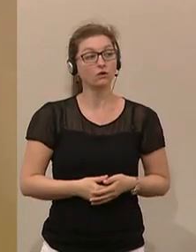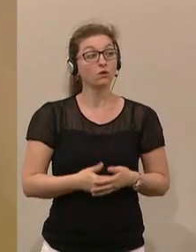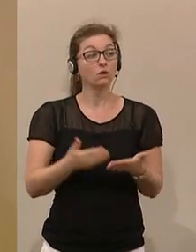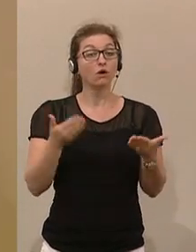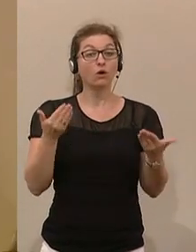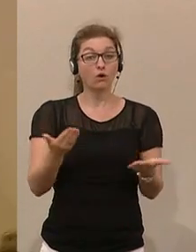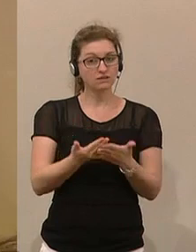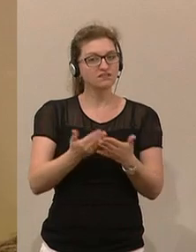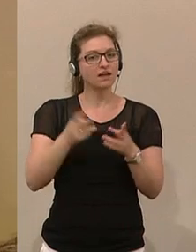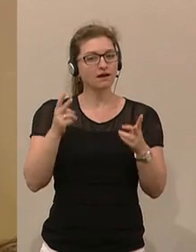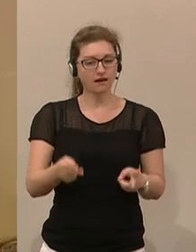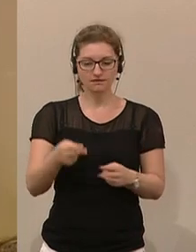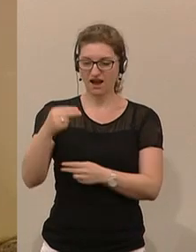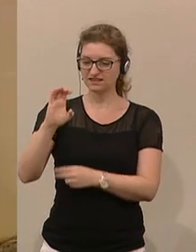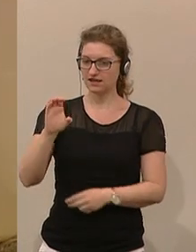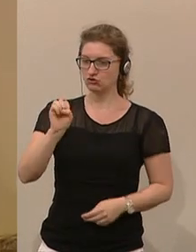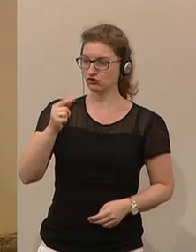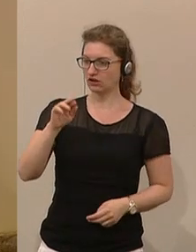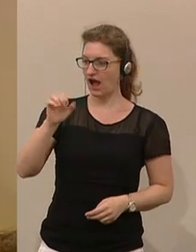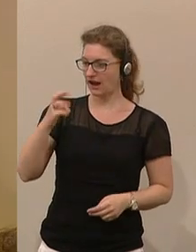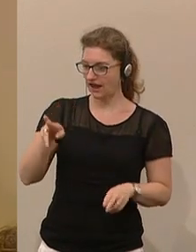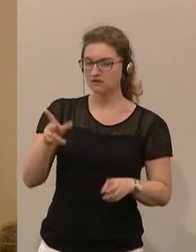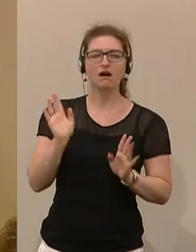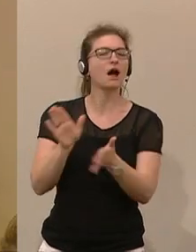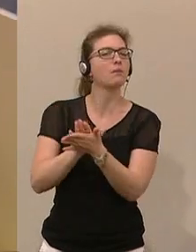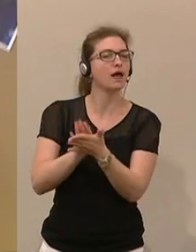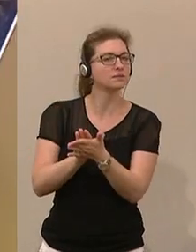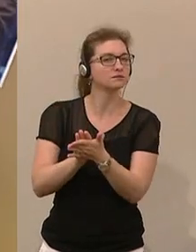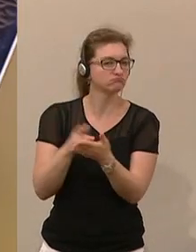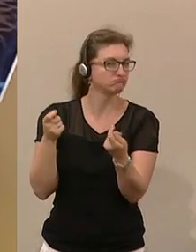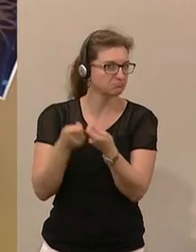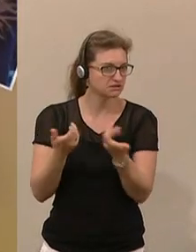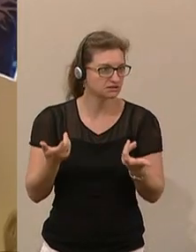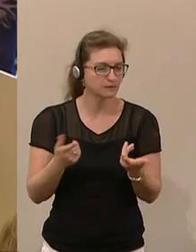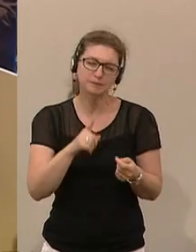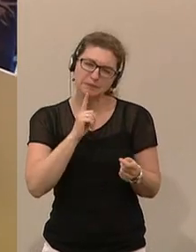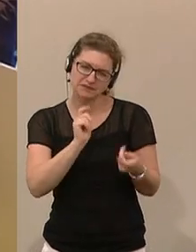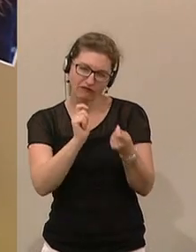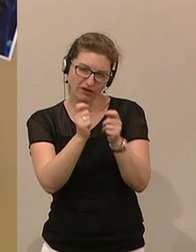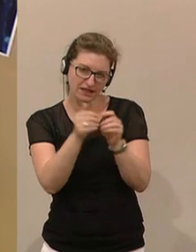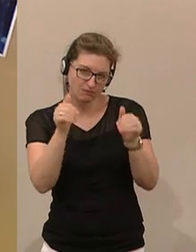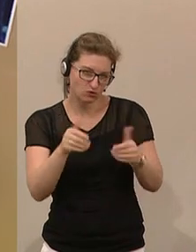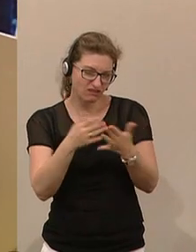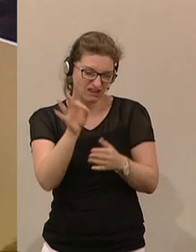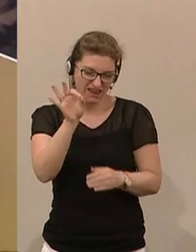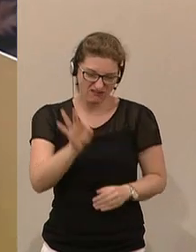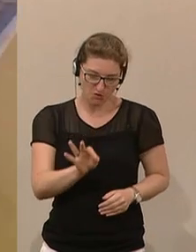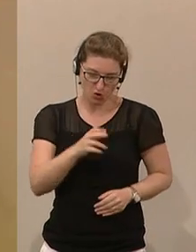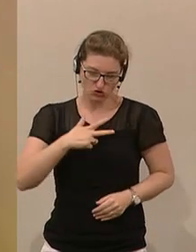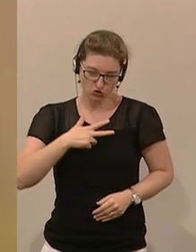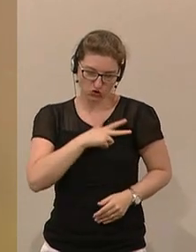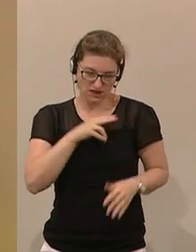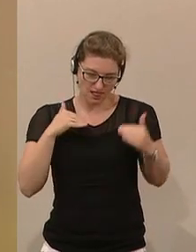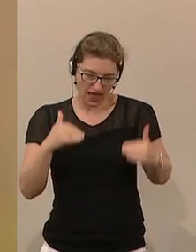können wir den HC Strache völlig unverändert drauflassen. Wir müssen ein bisschen was noch ändern. Da bei FPÖ, die Soziale